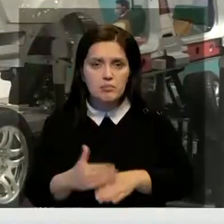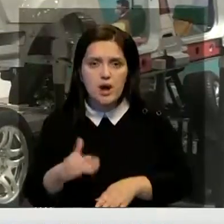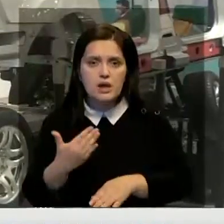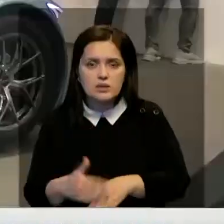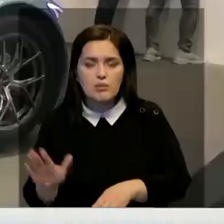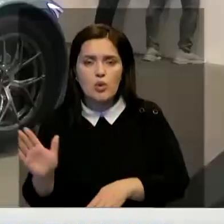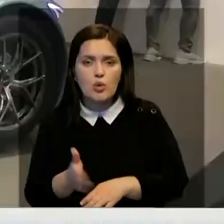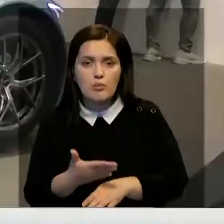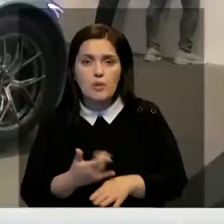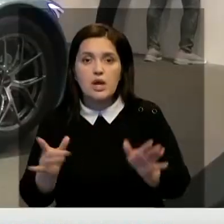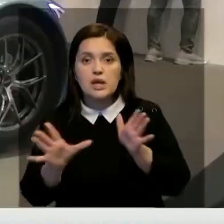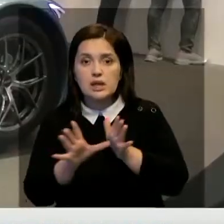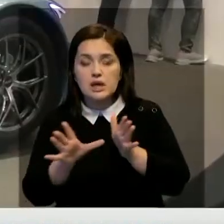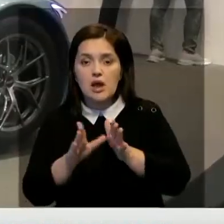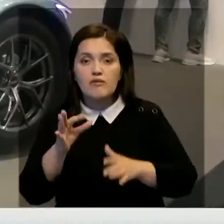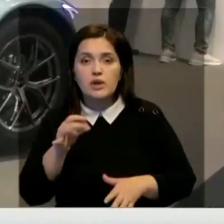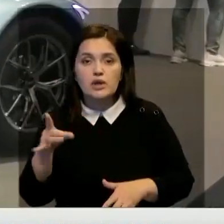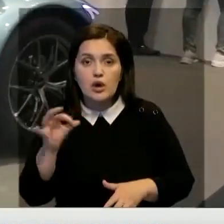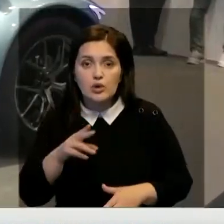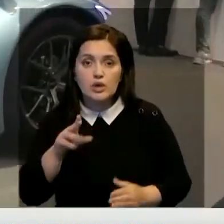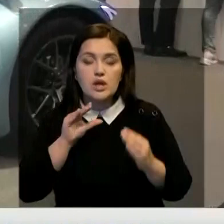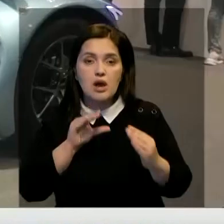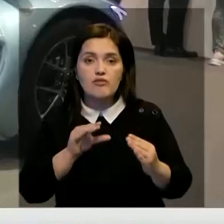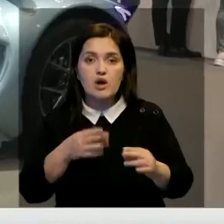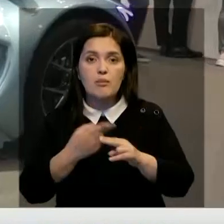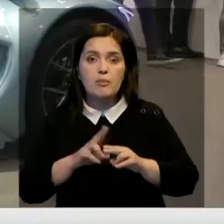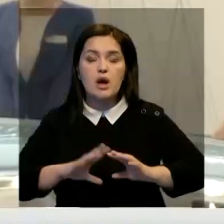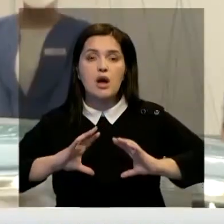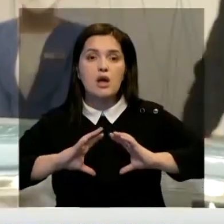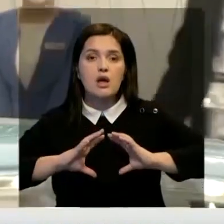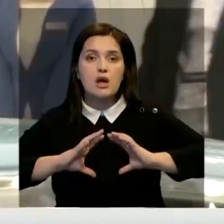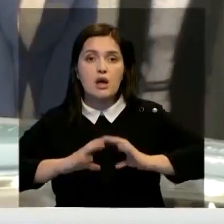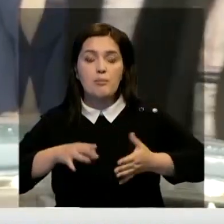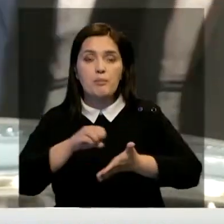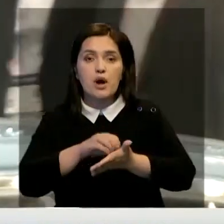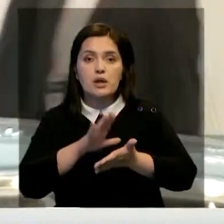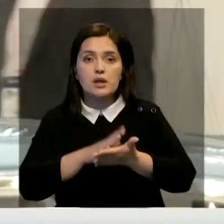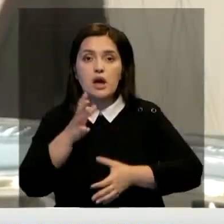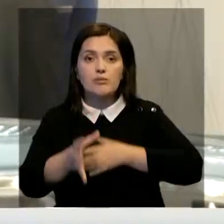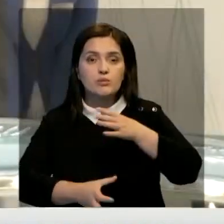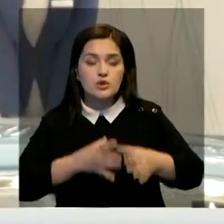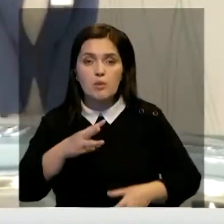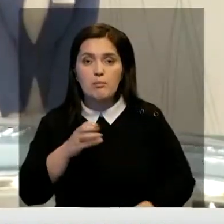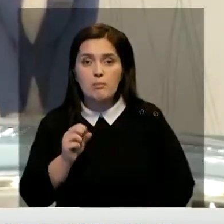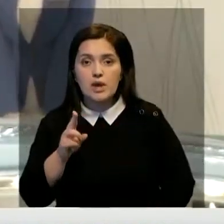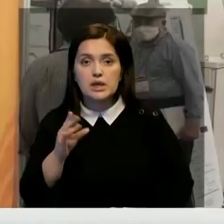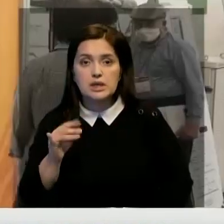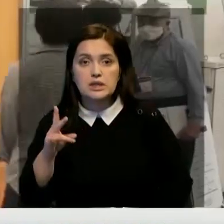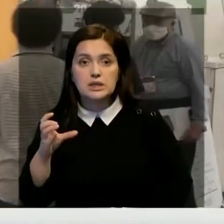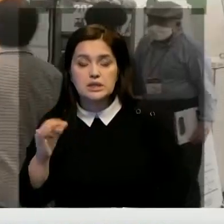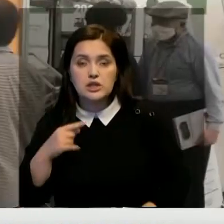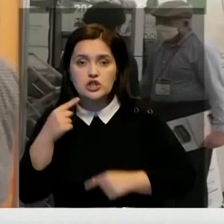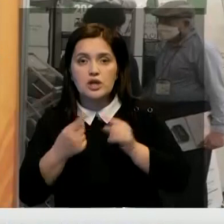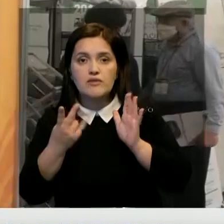вытесняют электрические и водородные авто. И это глобальная тенденция. По данным Международного агентства МакКинси, через 29